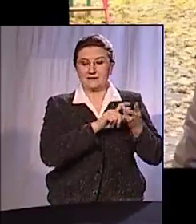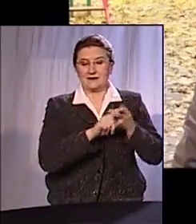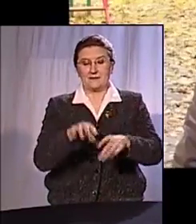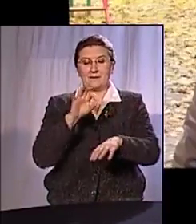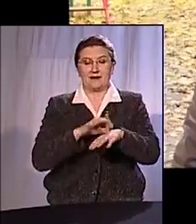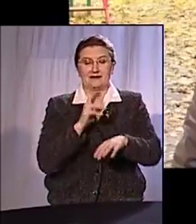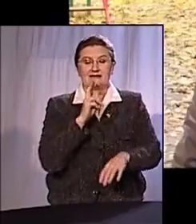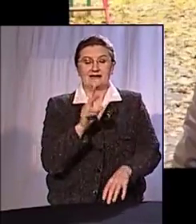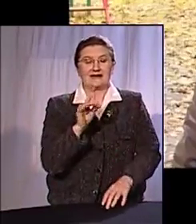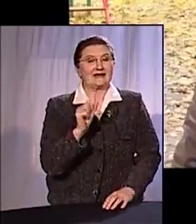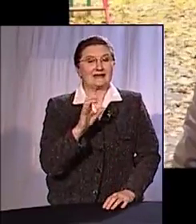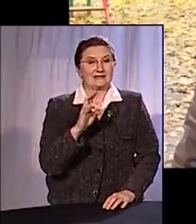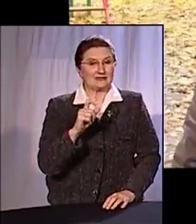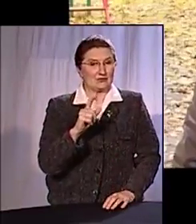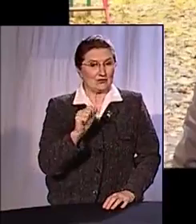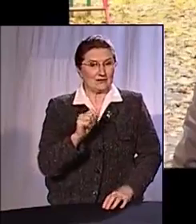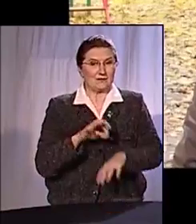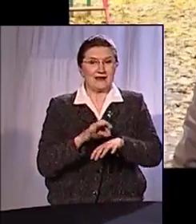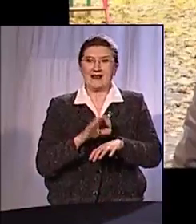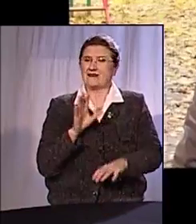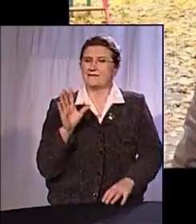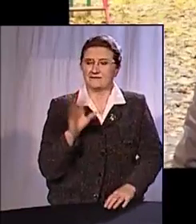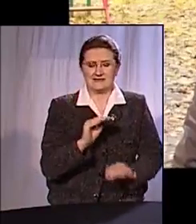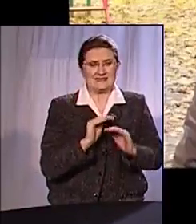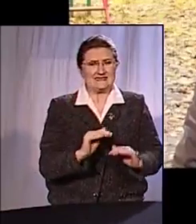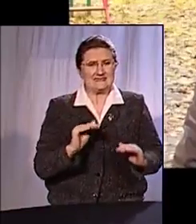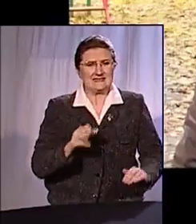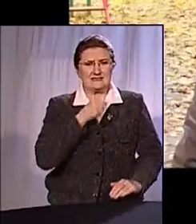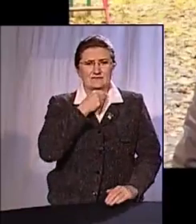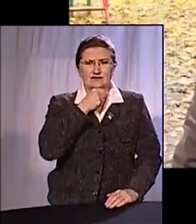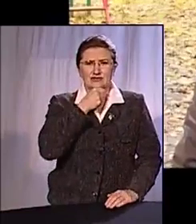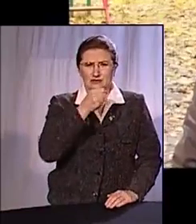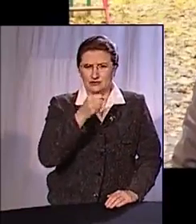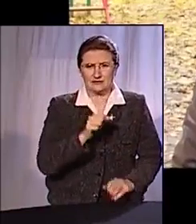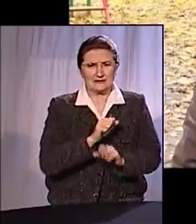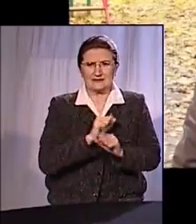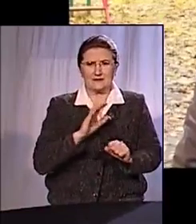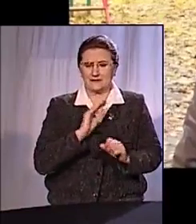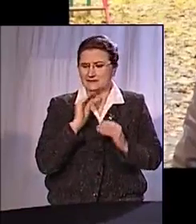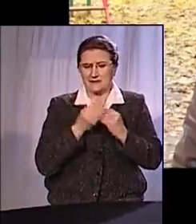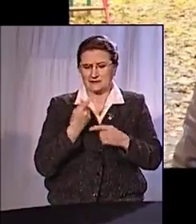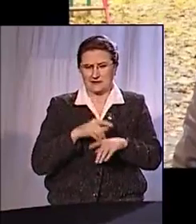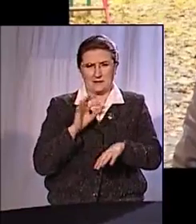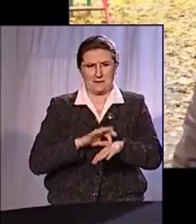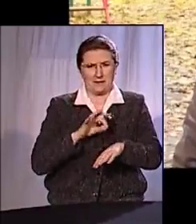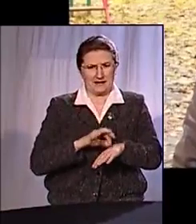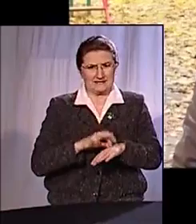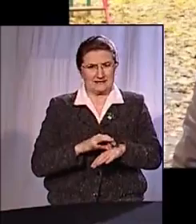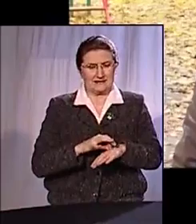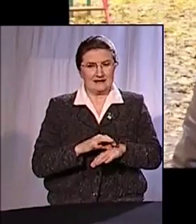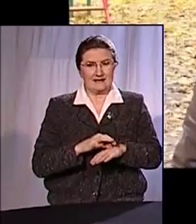краснухи, и заболевали практически все. И дети, взрослые. Нигде нельзя было укрыться. И